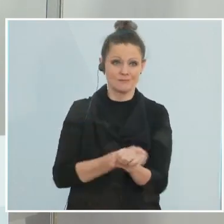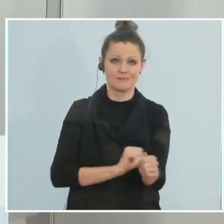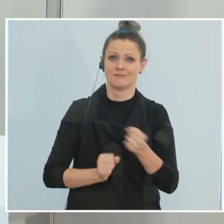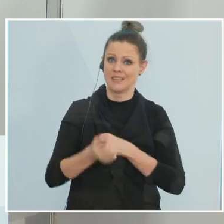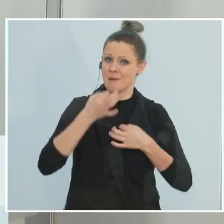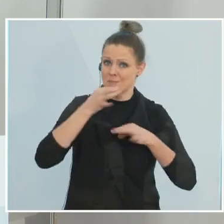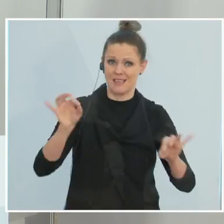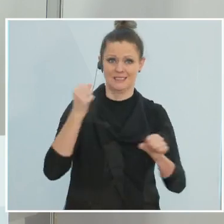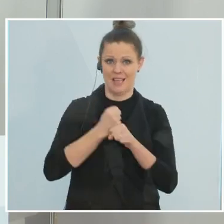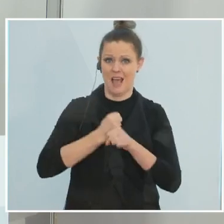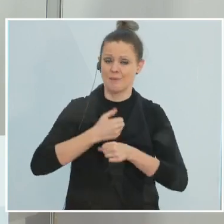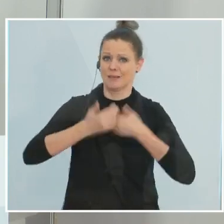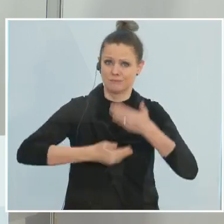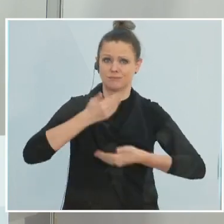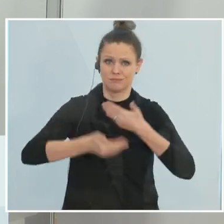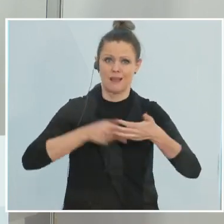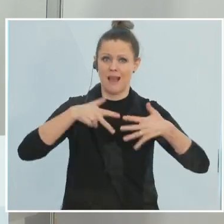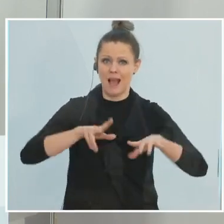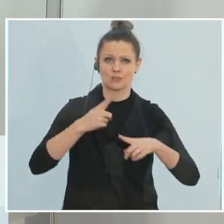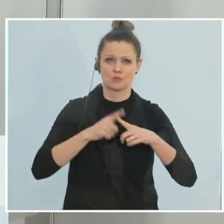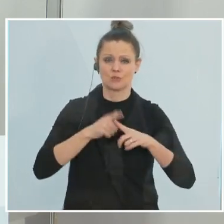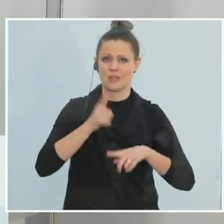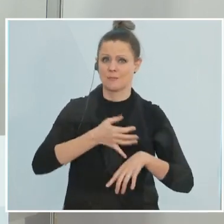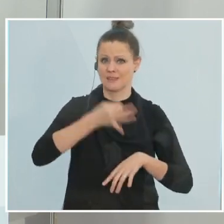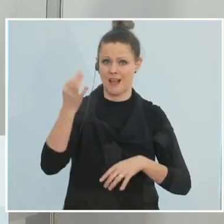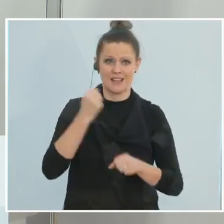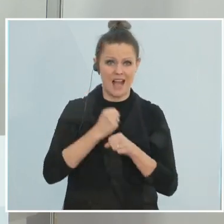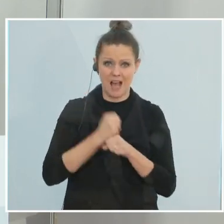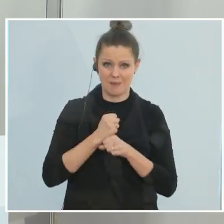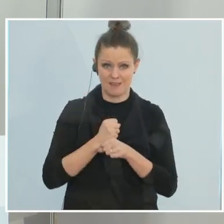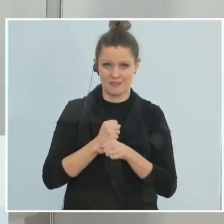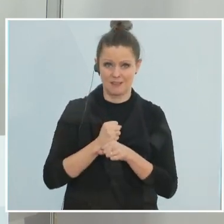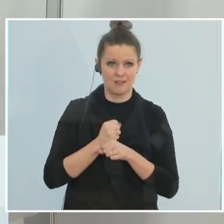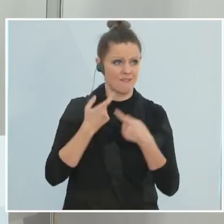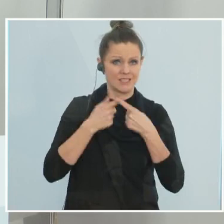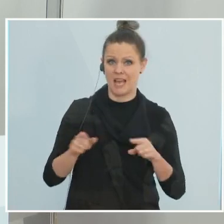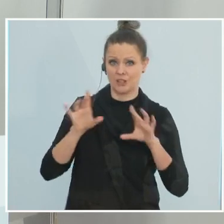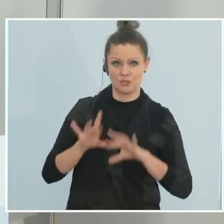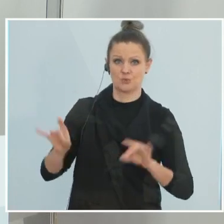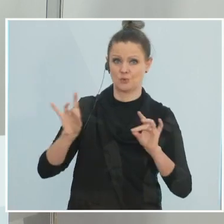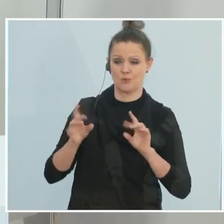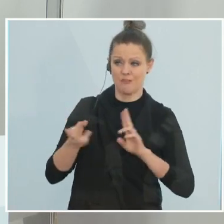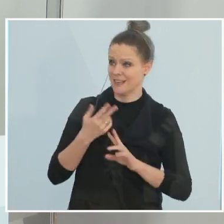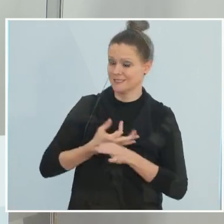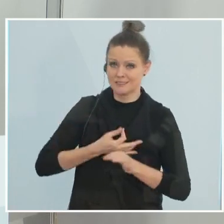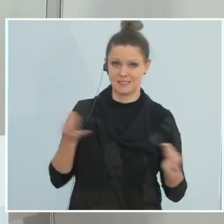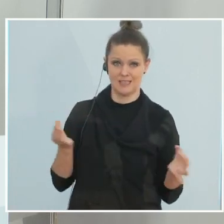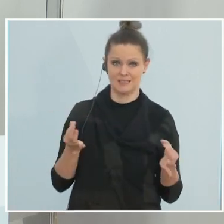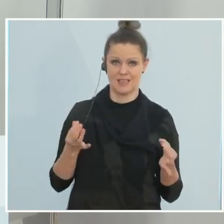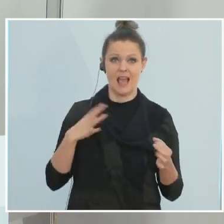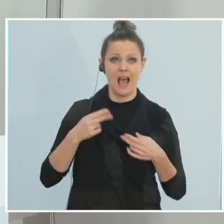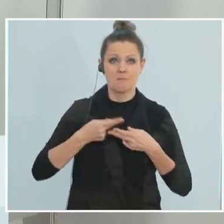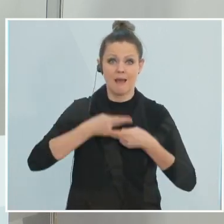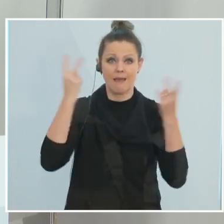dass wir 18 Stunden am Tag arbeiten und uns mit fast nichts anderem mehr beschäftigen, aber trotzdem keine